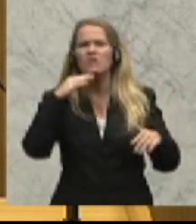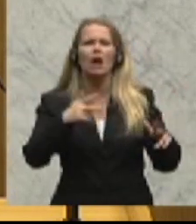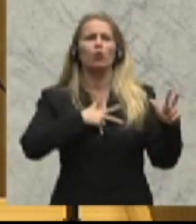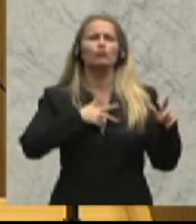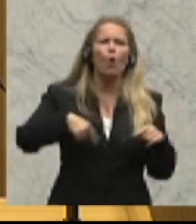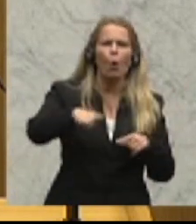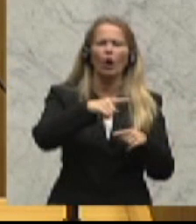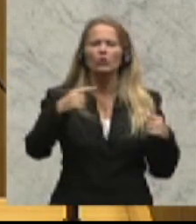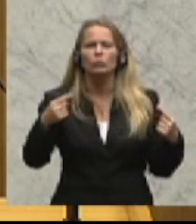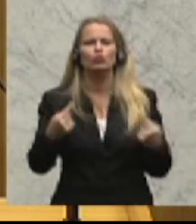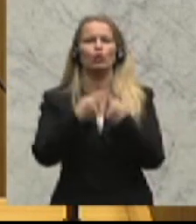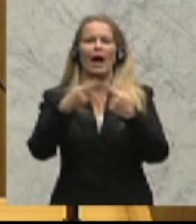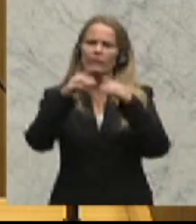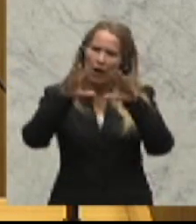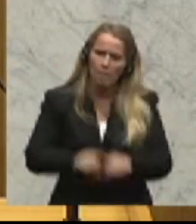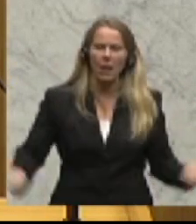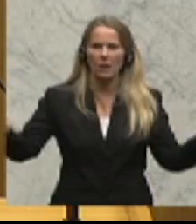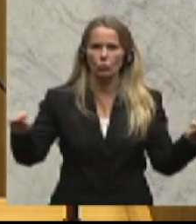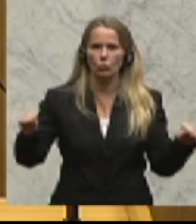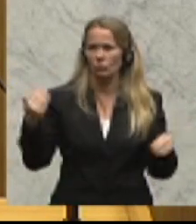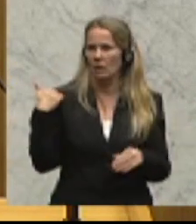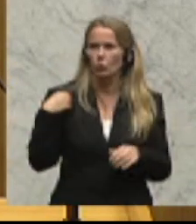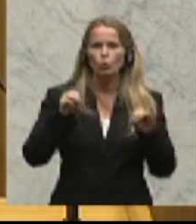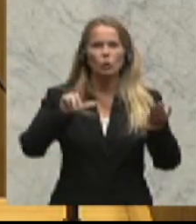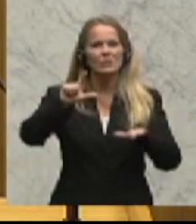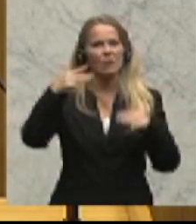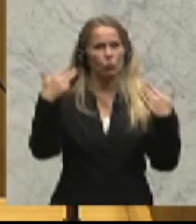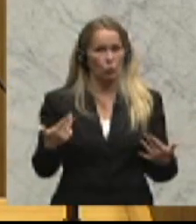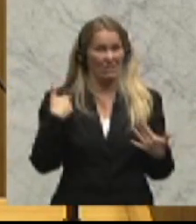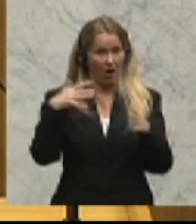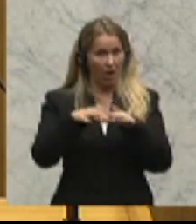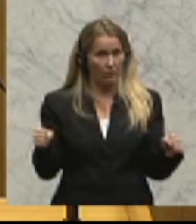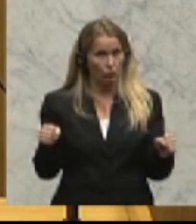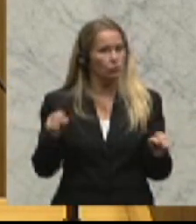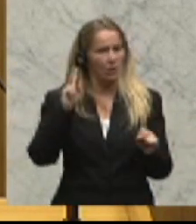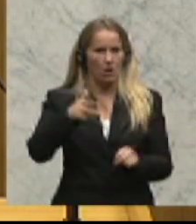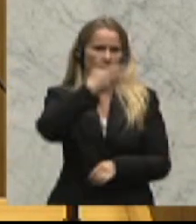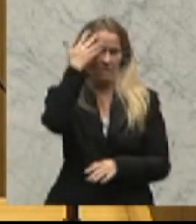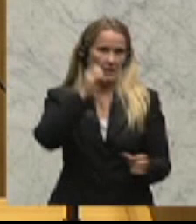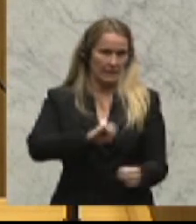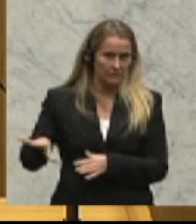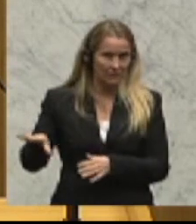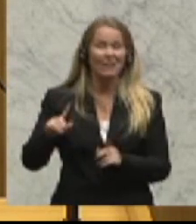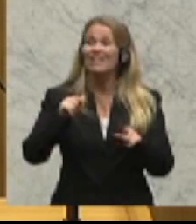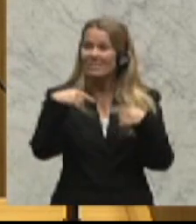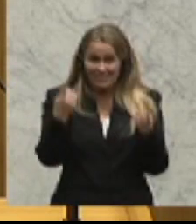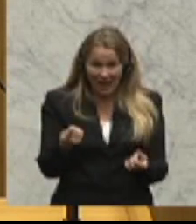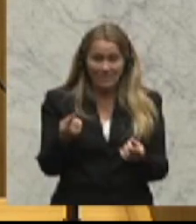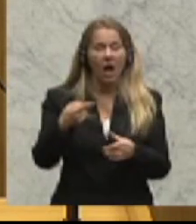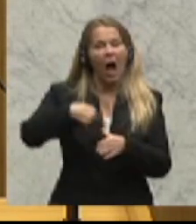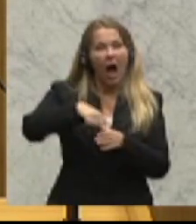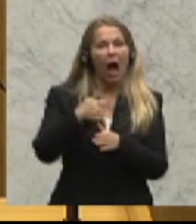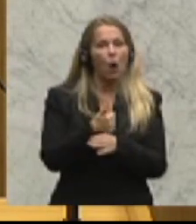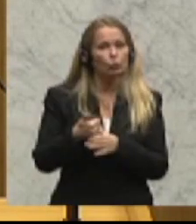Streitbeilegungserklärung, die 1992 geschlossen ist, endgültig vergessen, denn dann ist die Autonomie